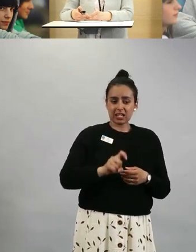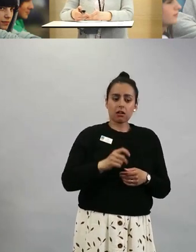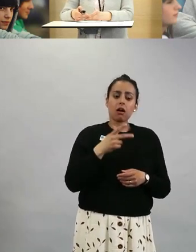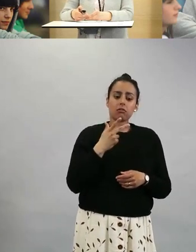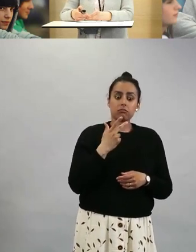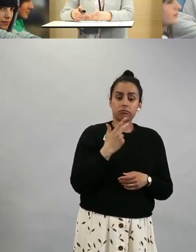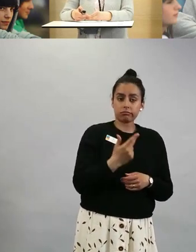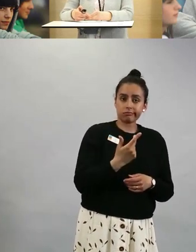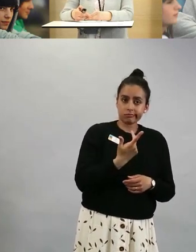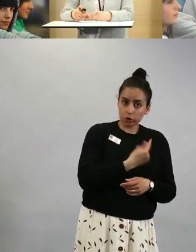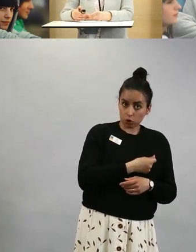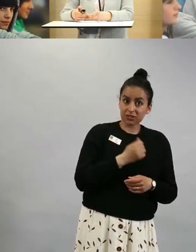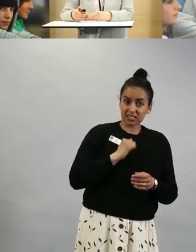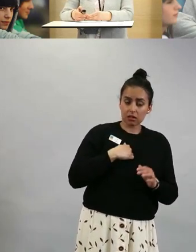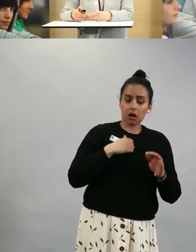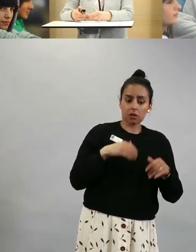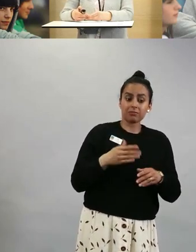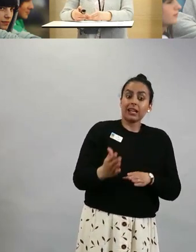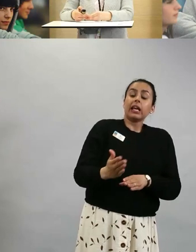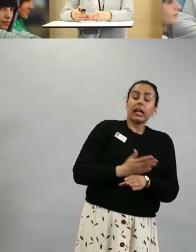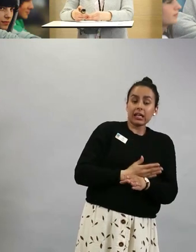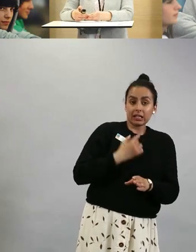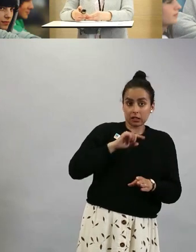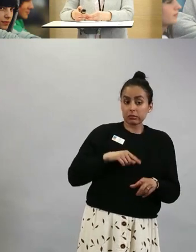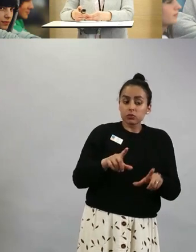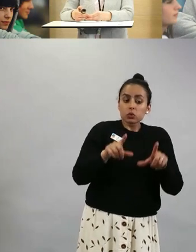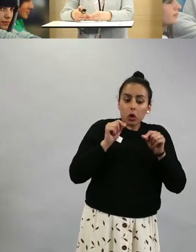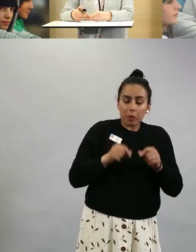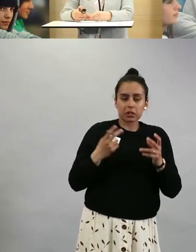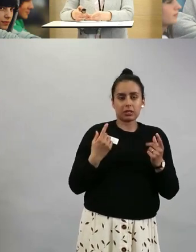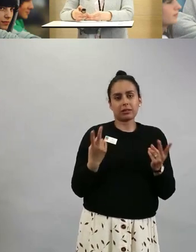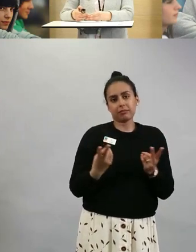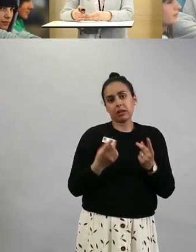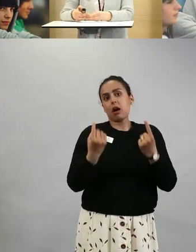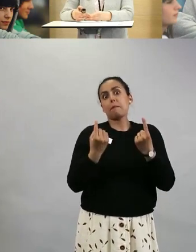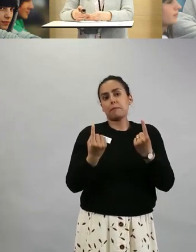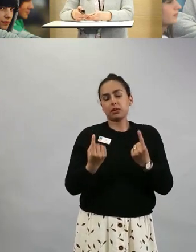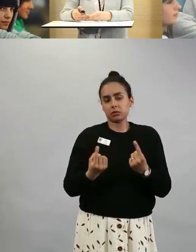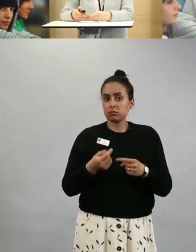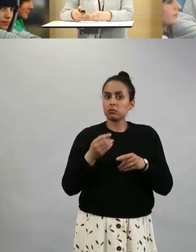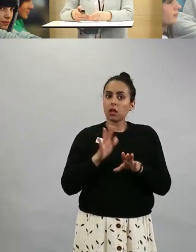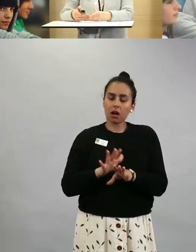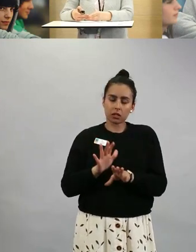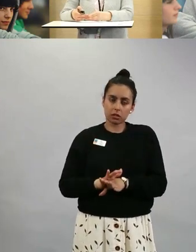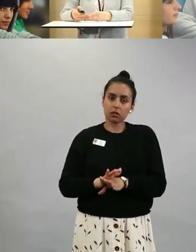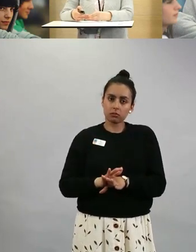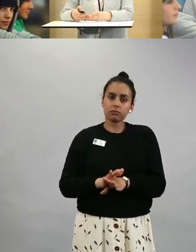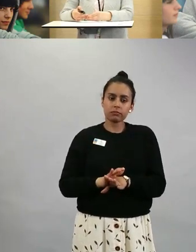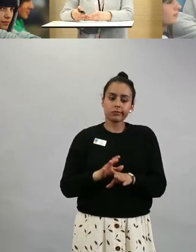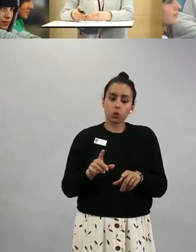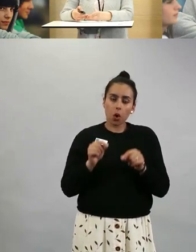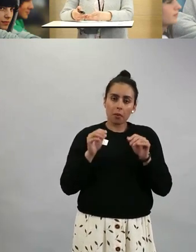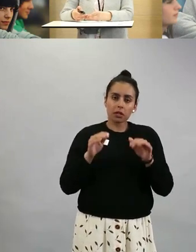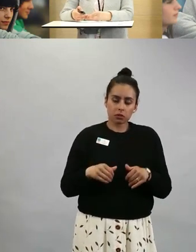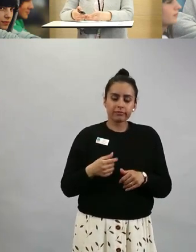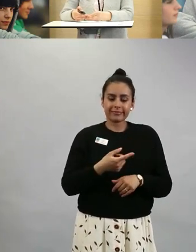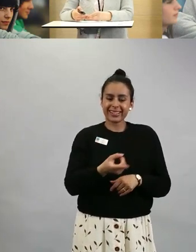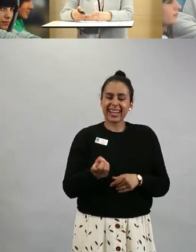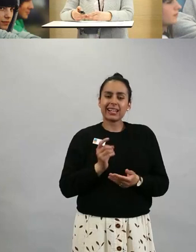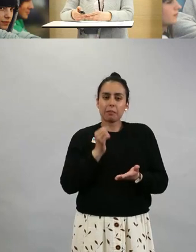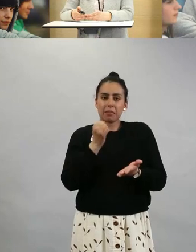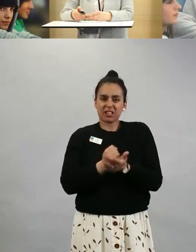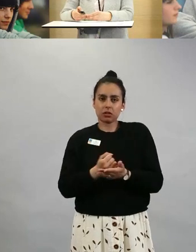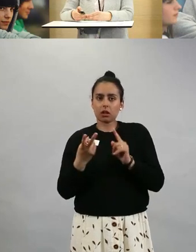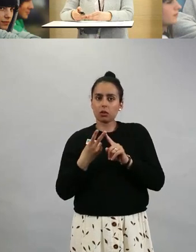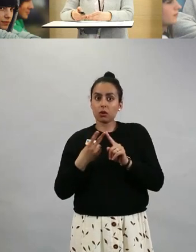ennen kuin oli huomattu, että on olemassa tämmöinen harvinainen haitta. Heille on nyt päätetty antaa toinen